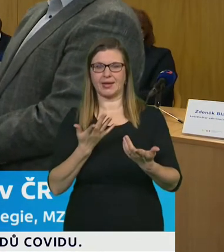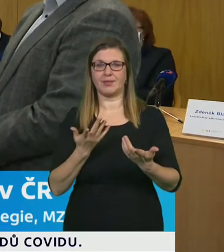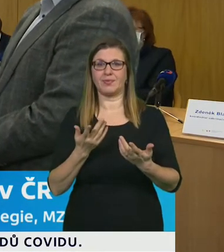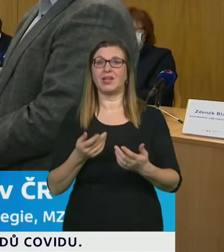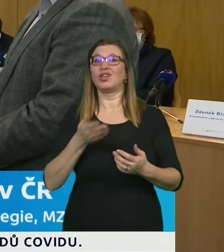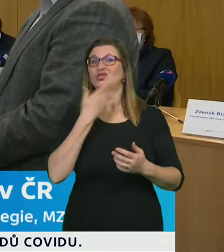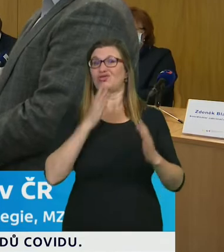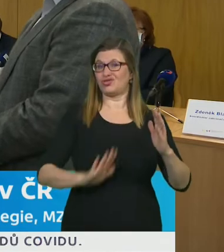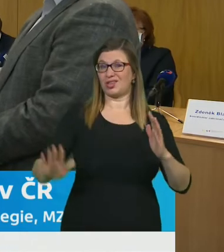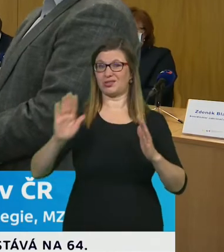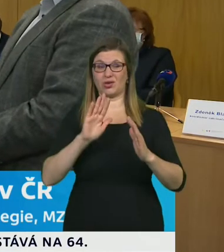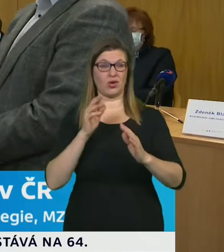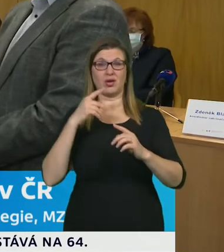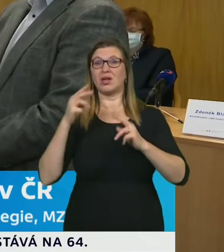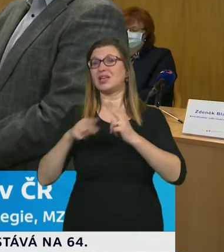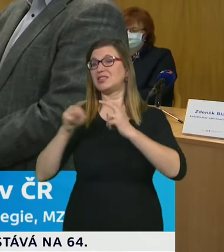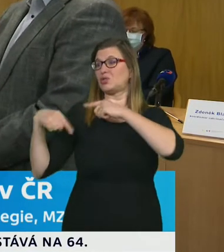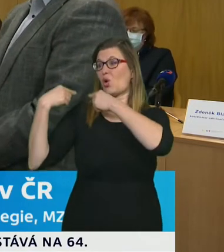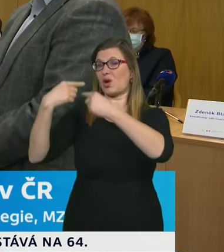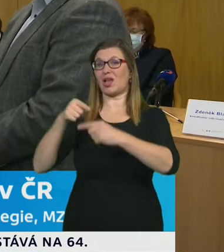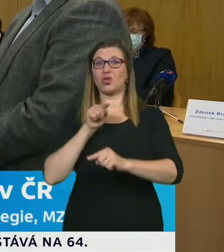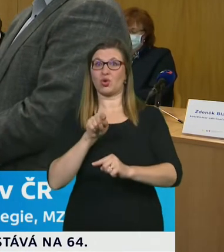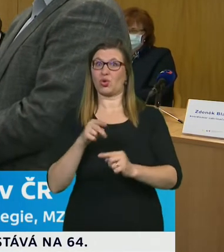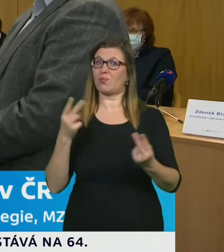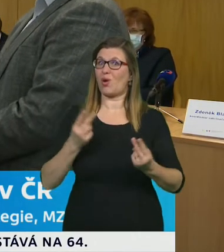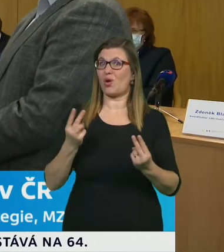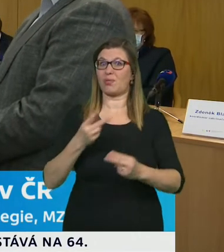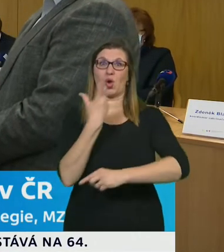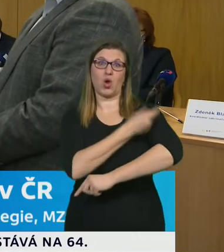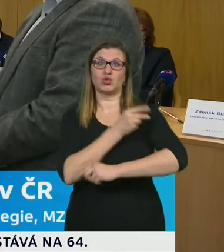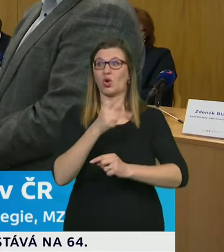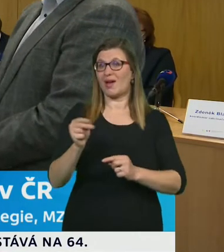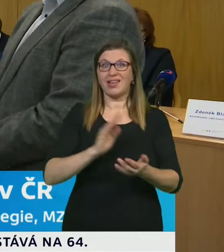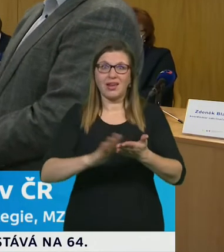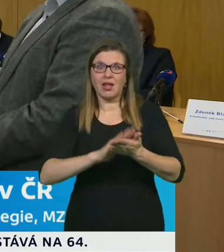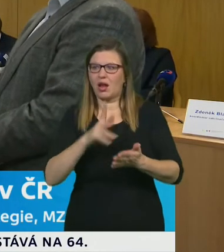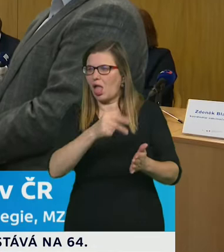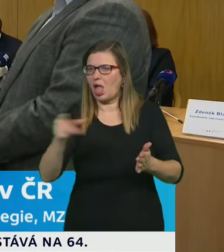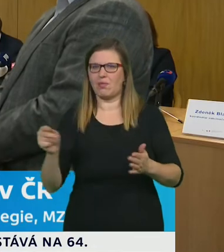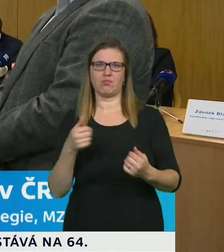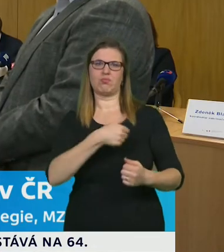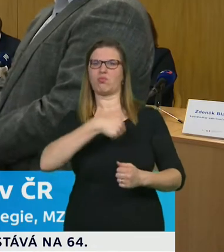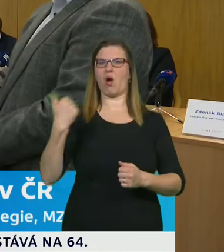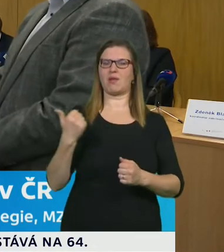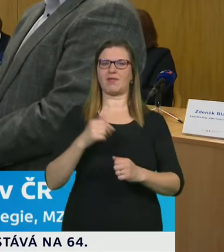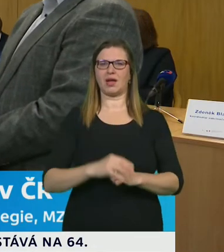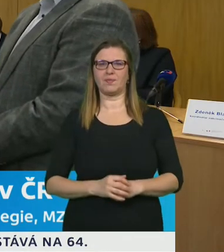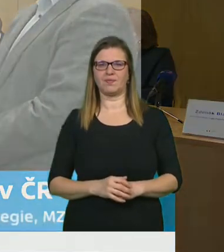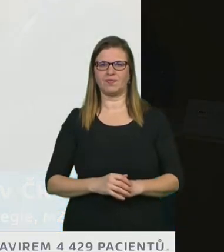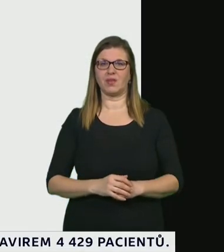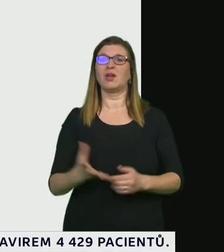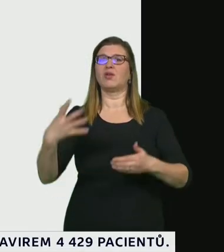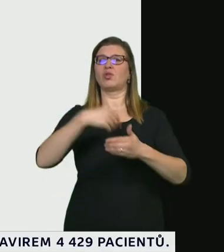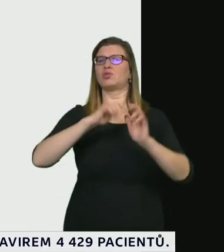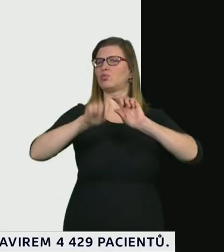Československého zdravotnictví a svědčí o tom nebo hovoří o tom také zapojené subjekty. Jednak to je ministerstvo